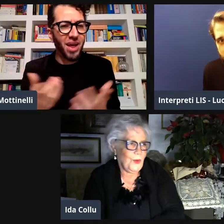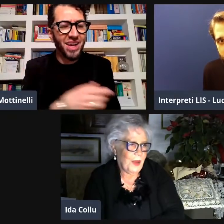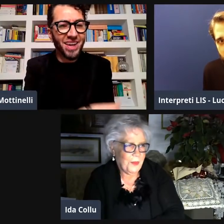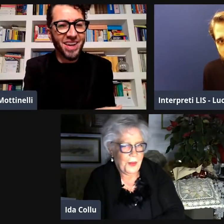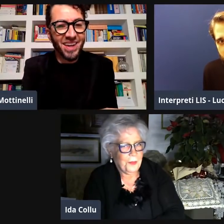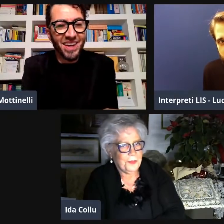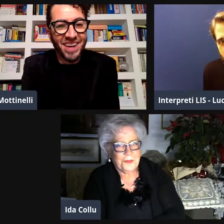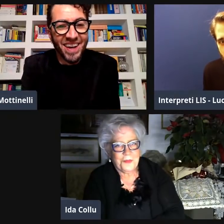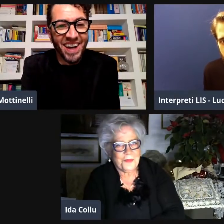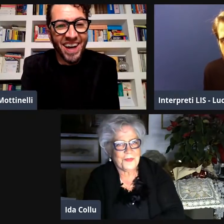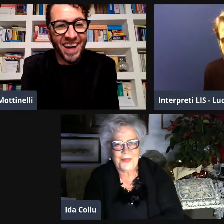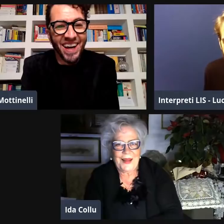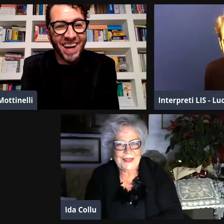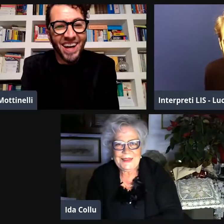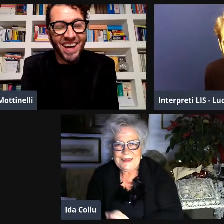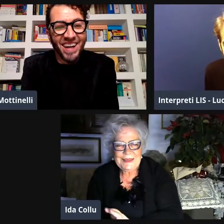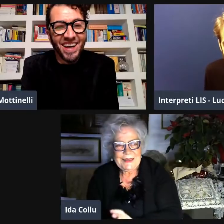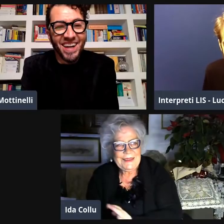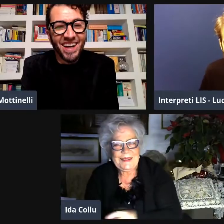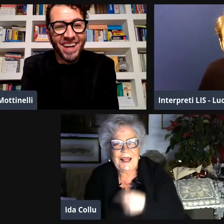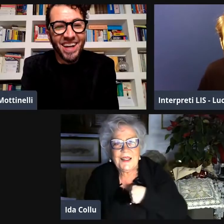rapporto avevi con il tuo cane?